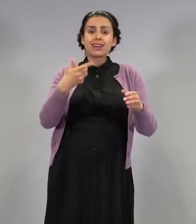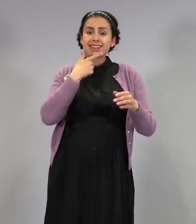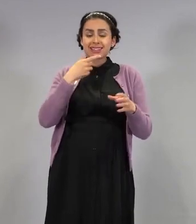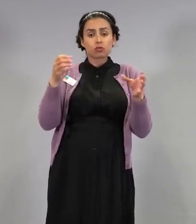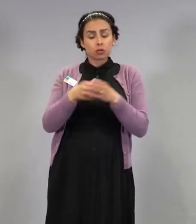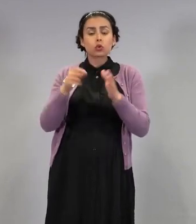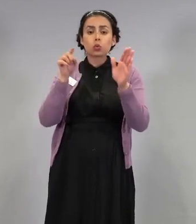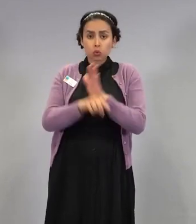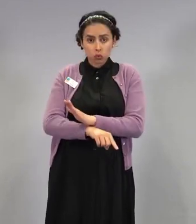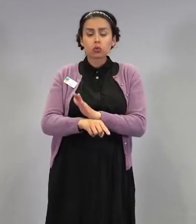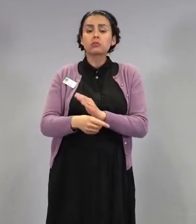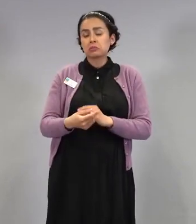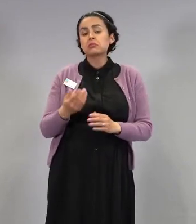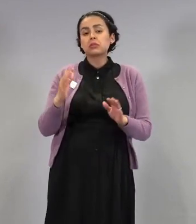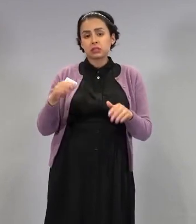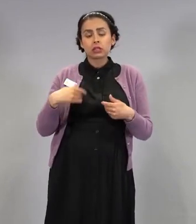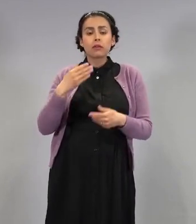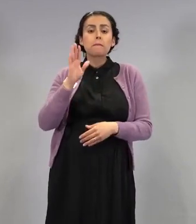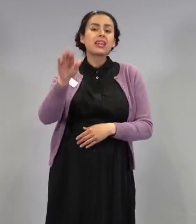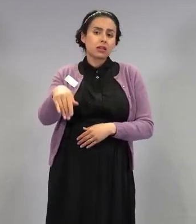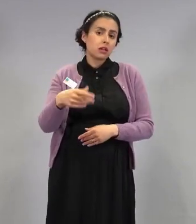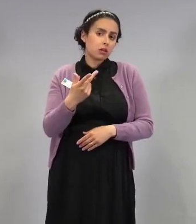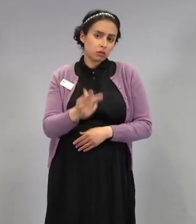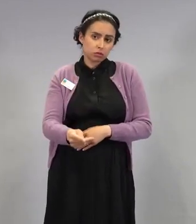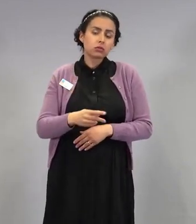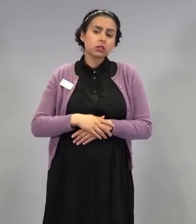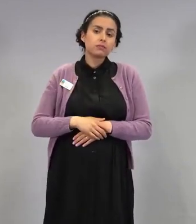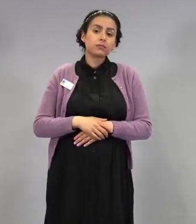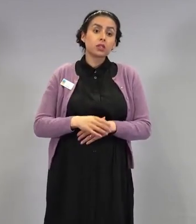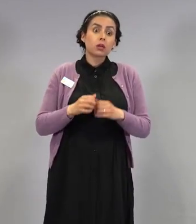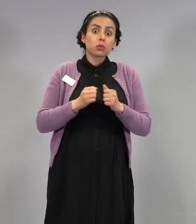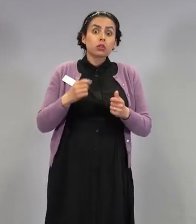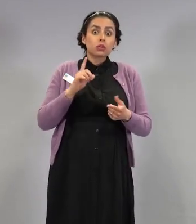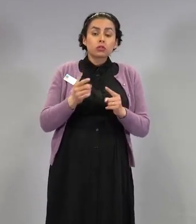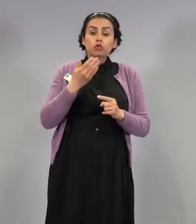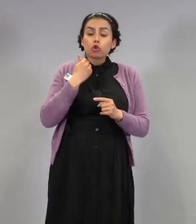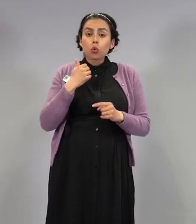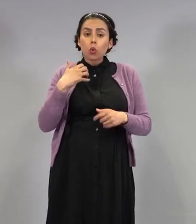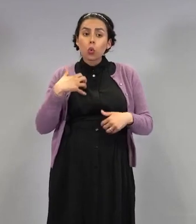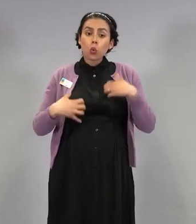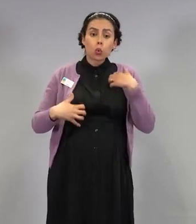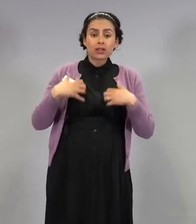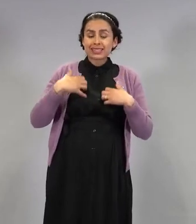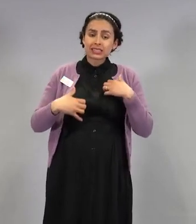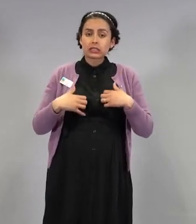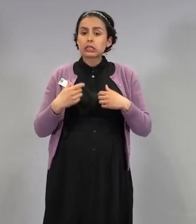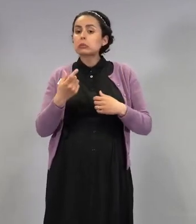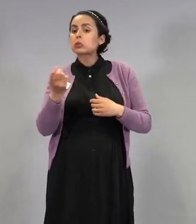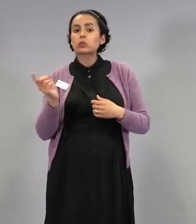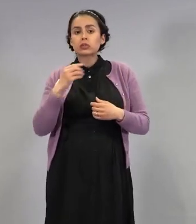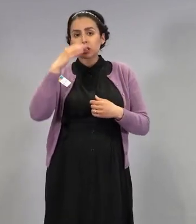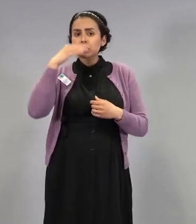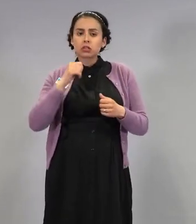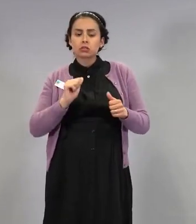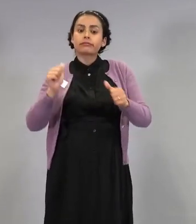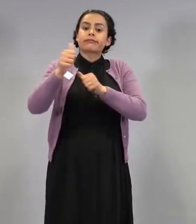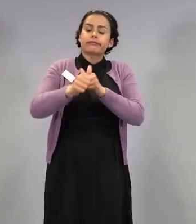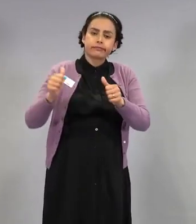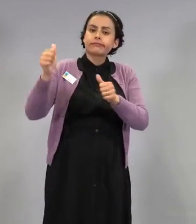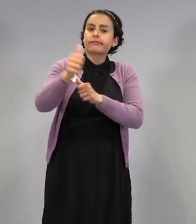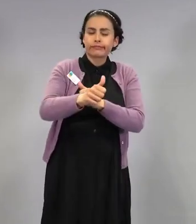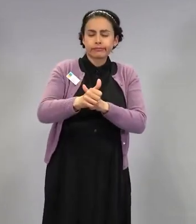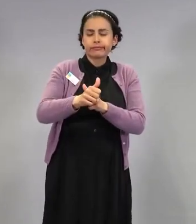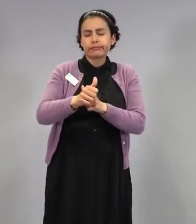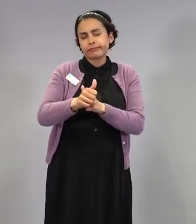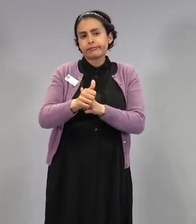toteutuu terveydenhuollossa, kyllähän siellä tietysti, että jos on huolissaan, että joku etuilee kovasti, niin kyllä se